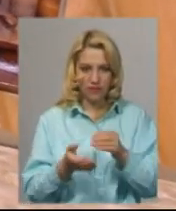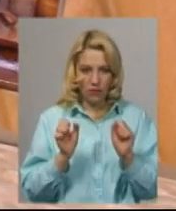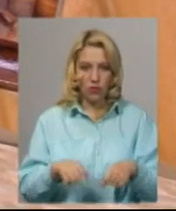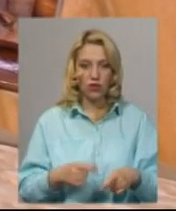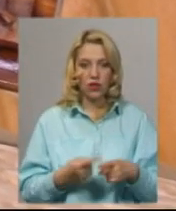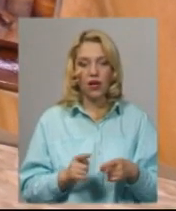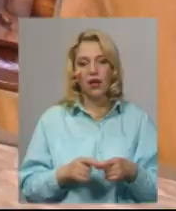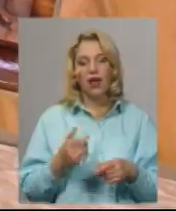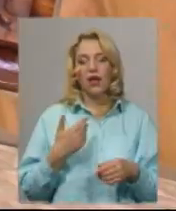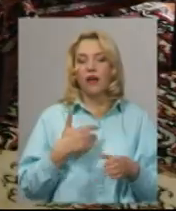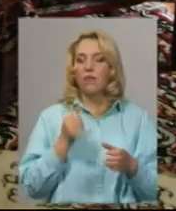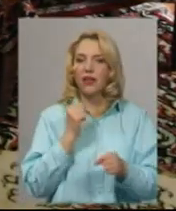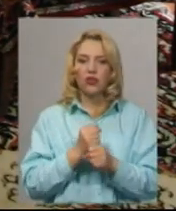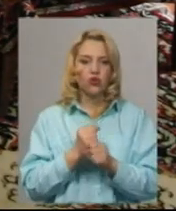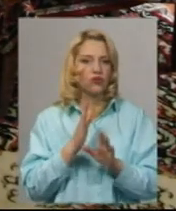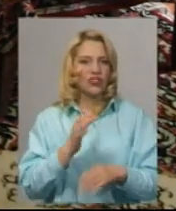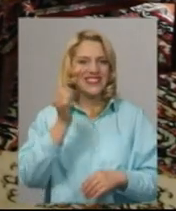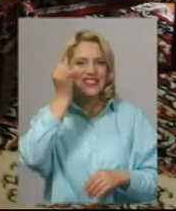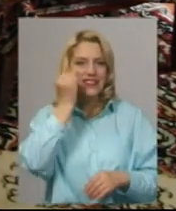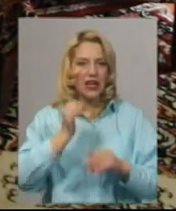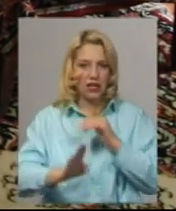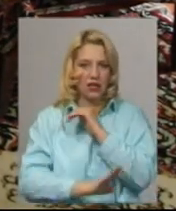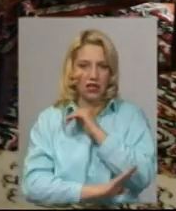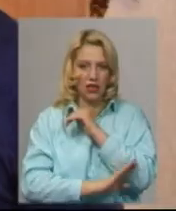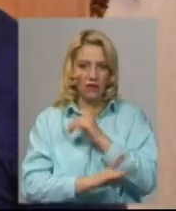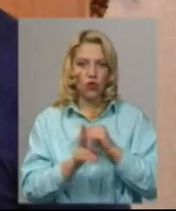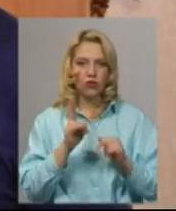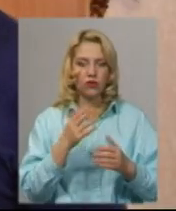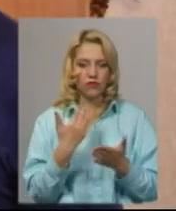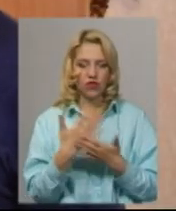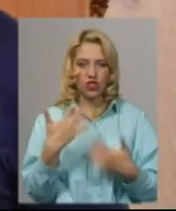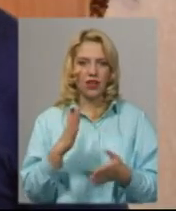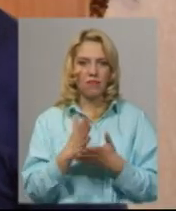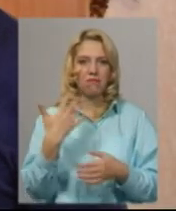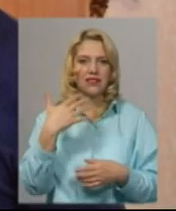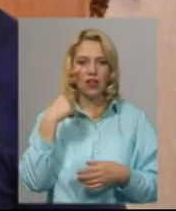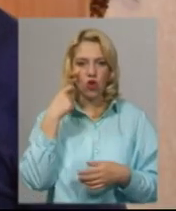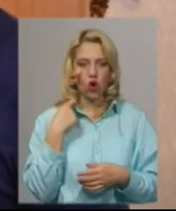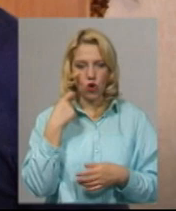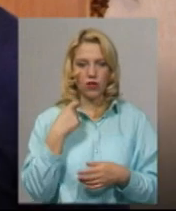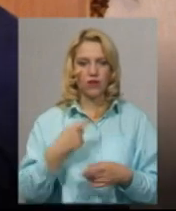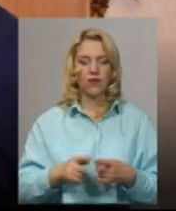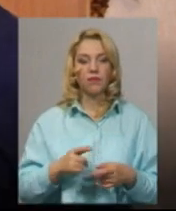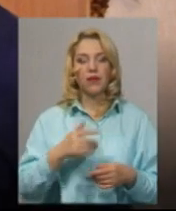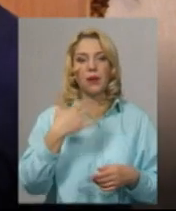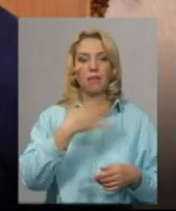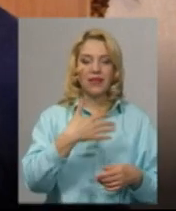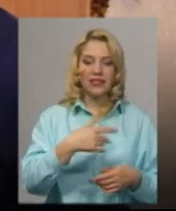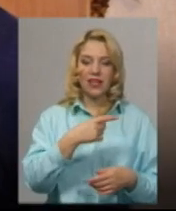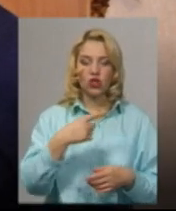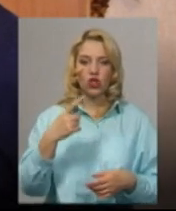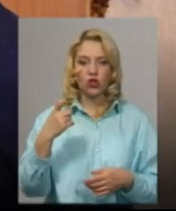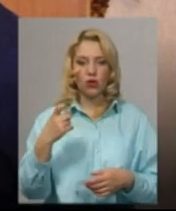Анатолій. Працює лише зі старою деревиною, який щонайменше 50 років. Деталі у мене від 20 до 150, це